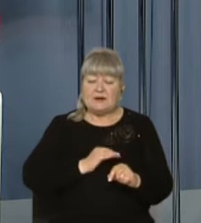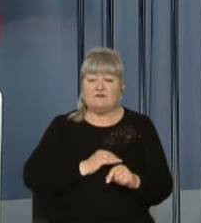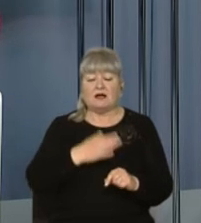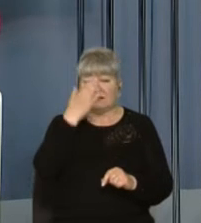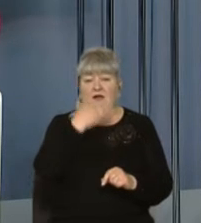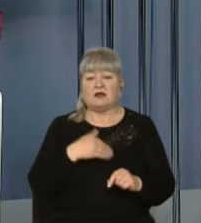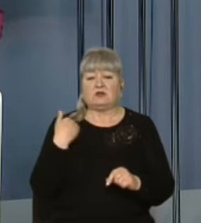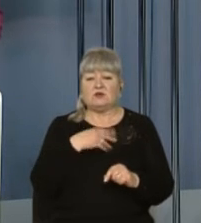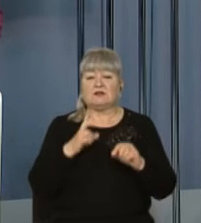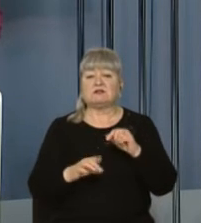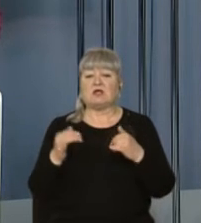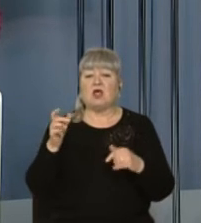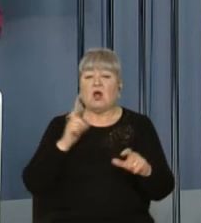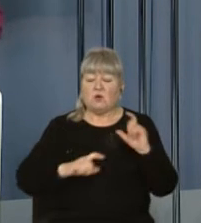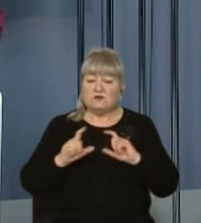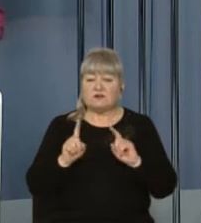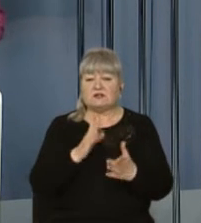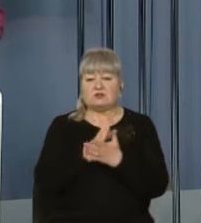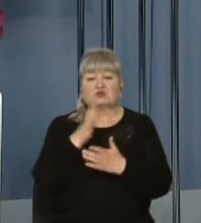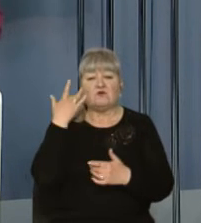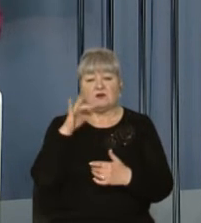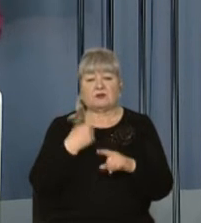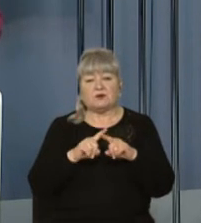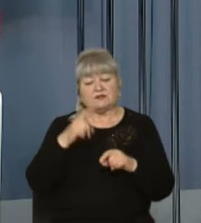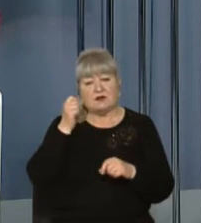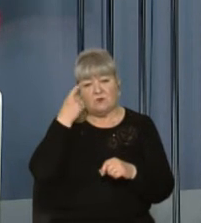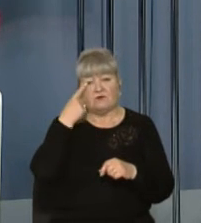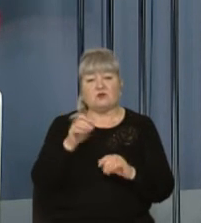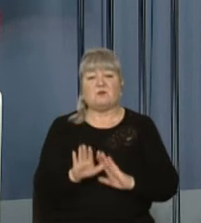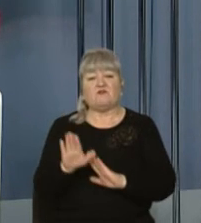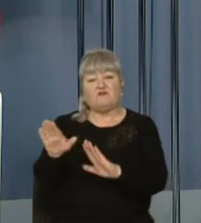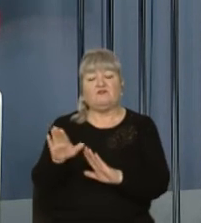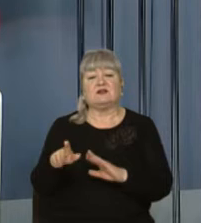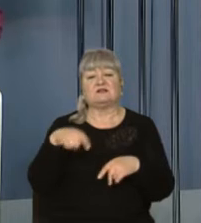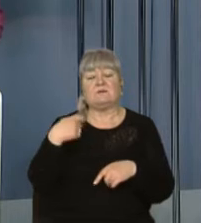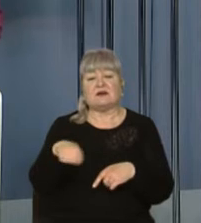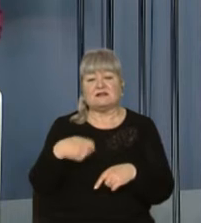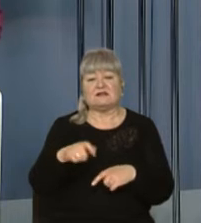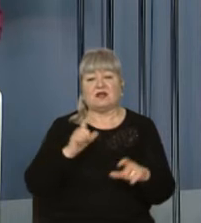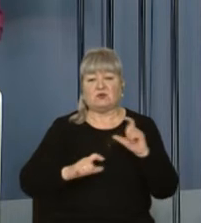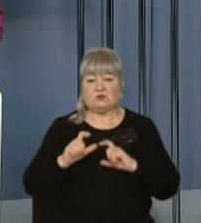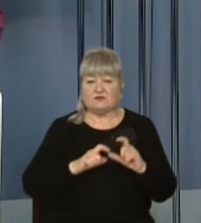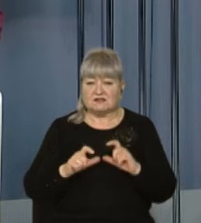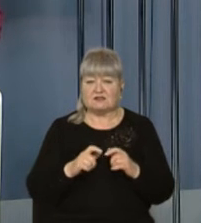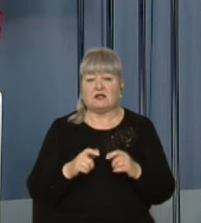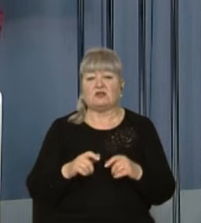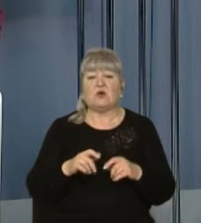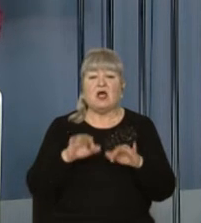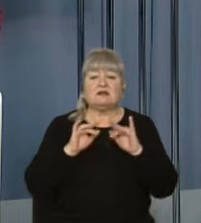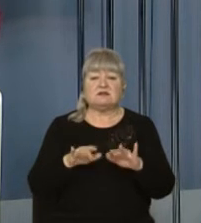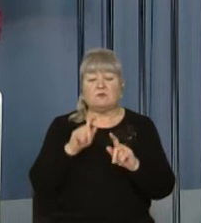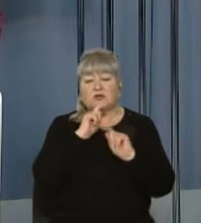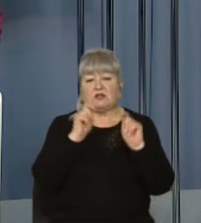розташований в Америці. Про це сьогодні повідомив віце-президент університету Пауль Браун. Церемонія нагородження відбудеться